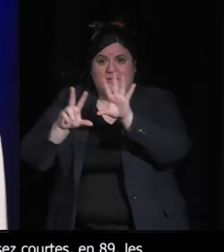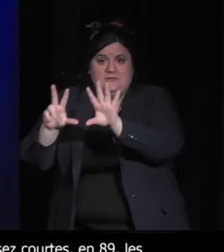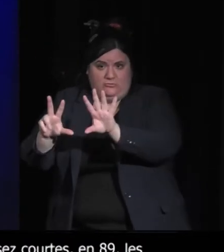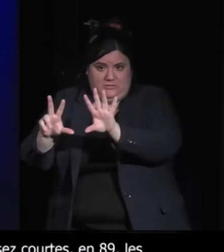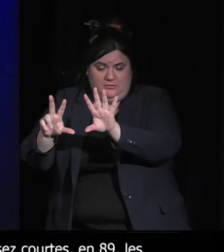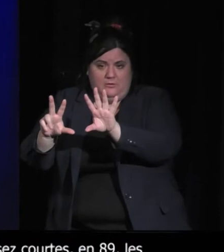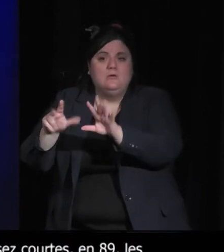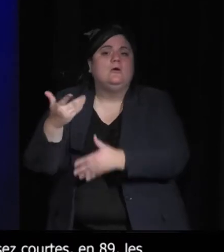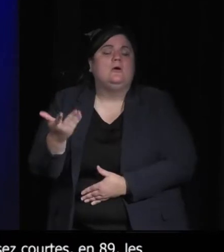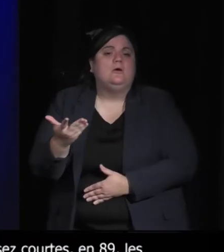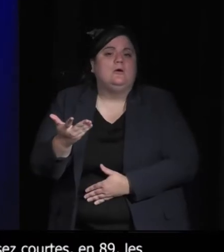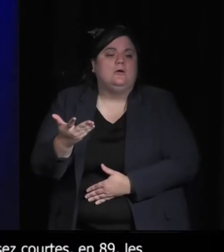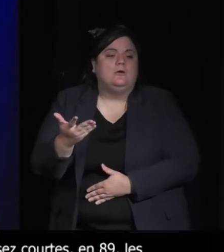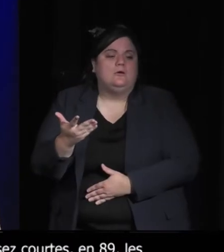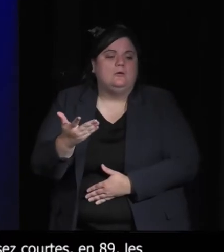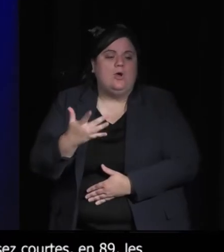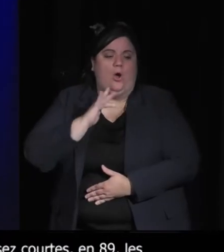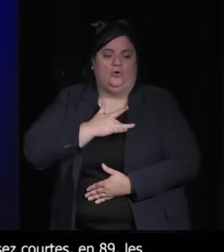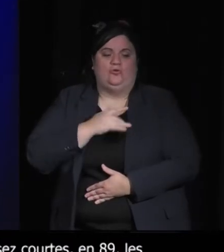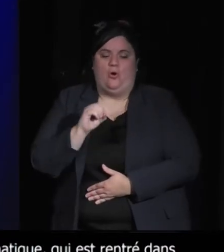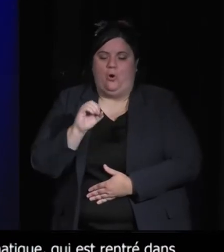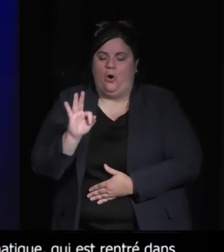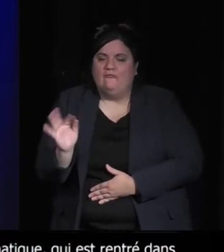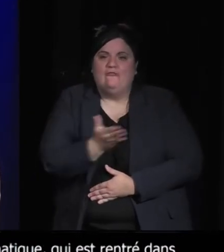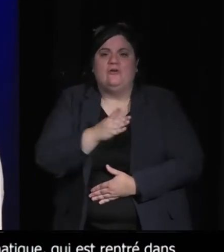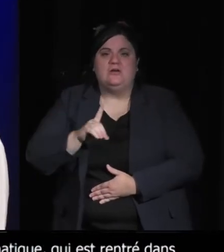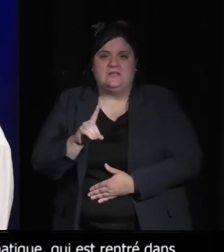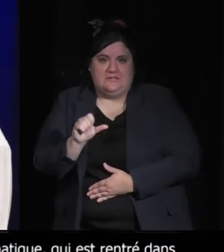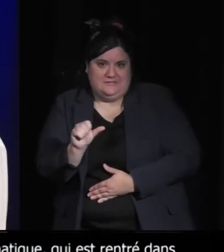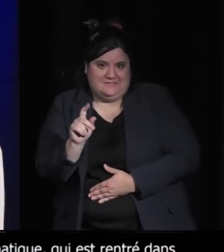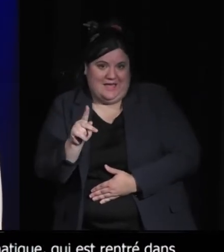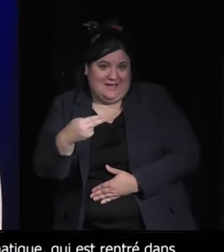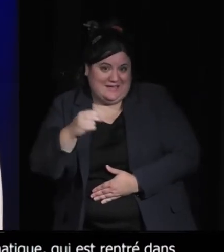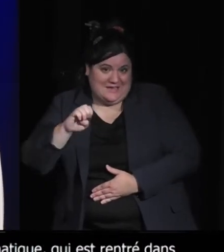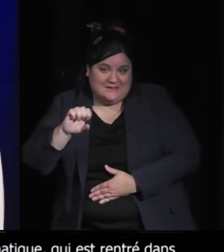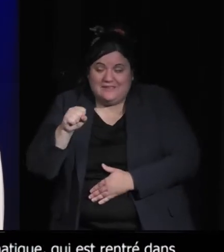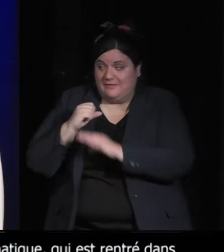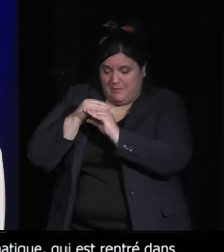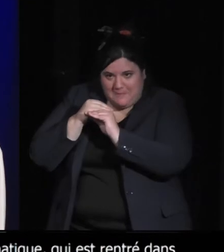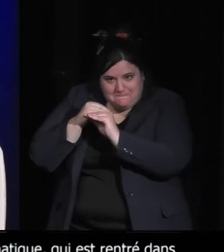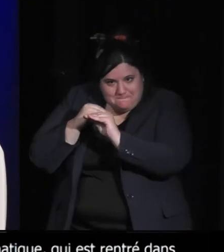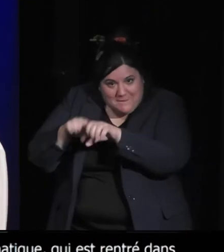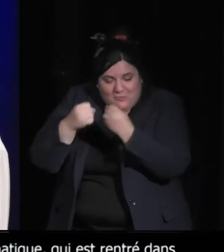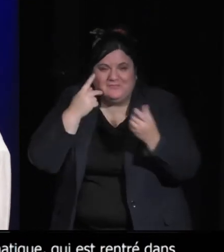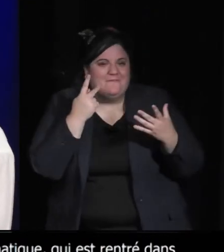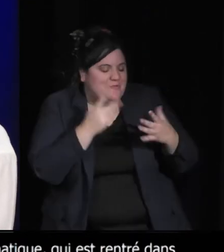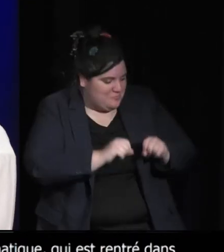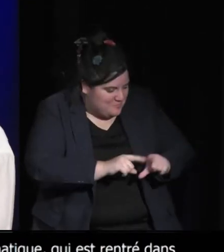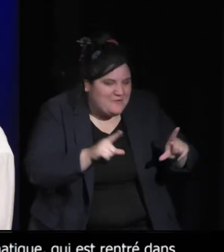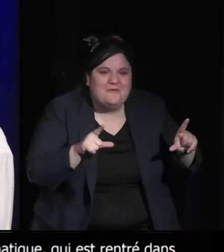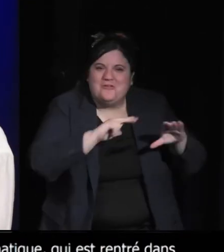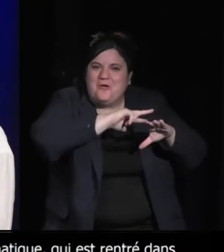je fais une petite parenthèse. Je suis allé voir quand même sur ta page Wikipédia quand on présente quelqu'un, faut. Et en fait, il s'est marqué après